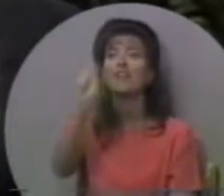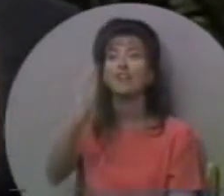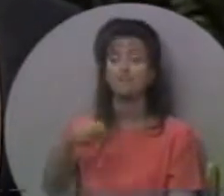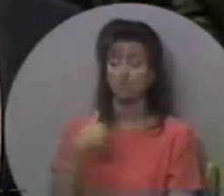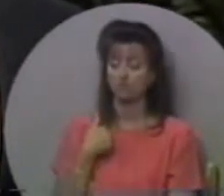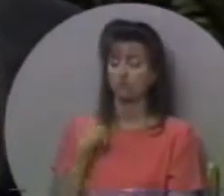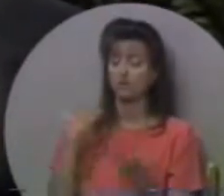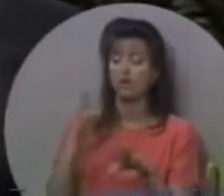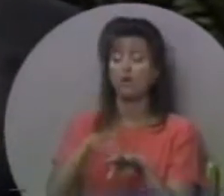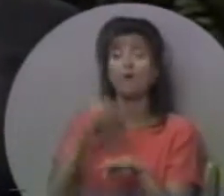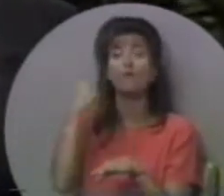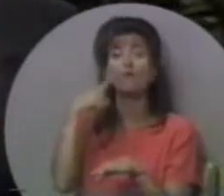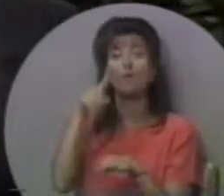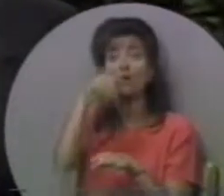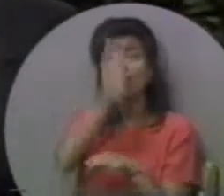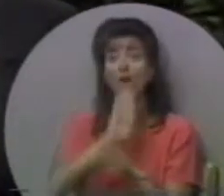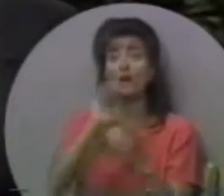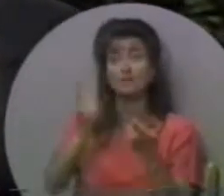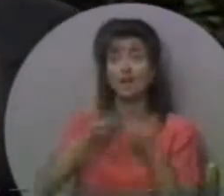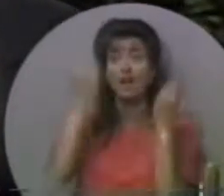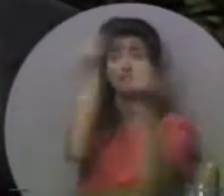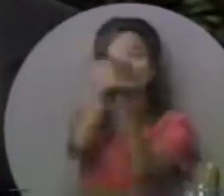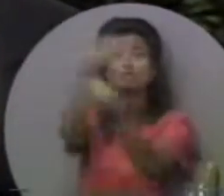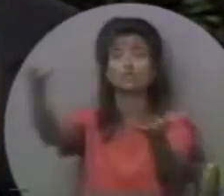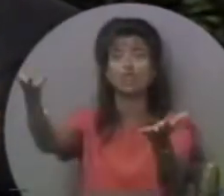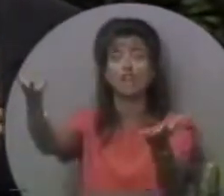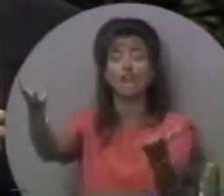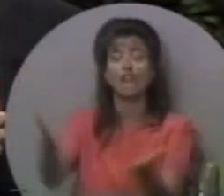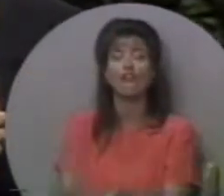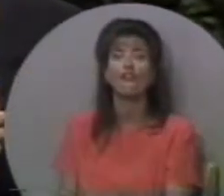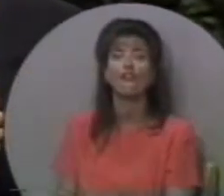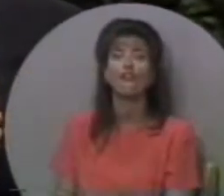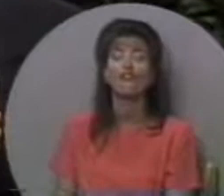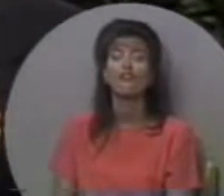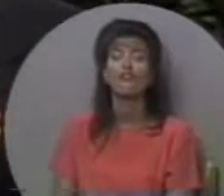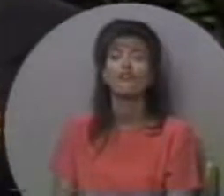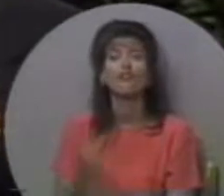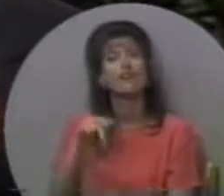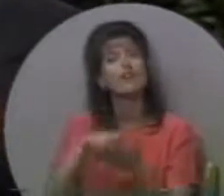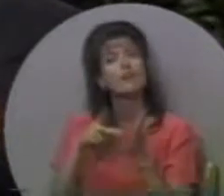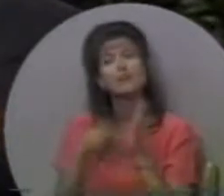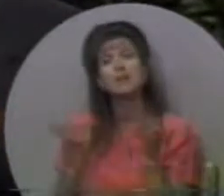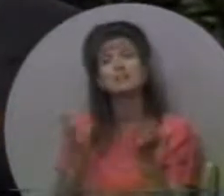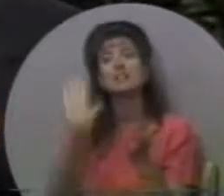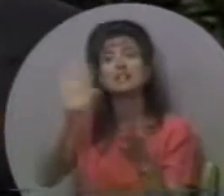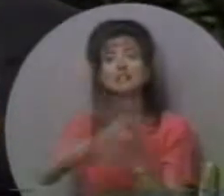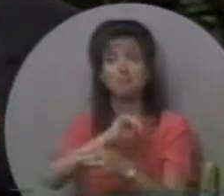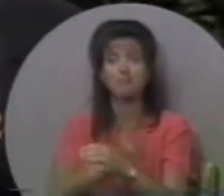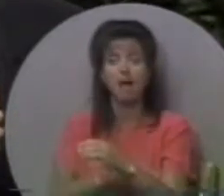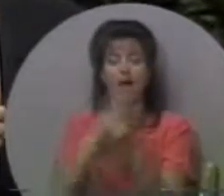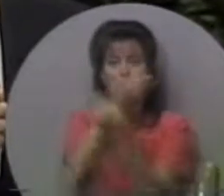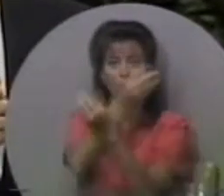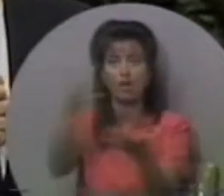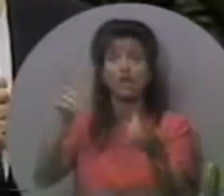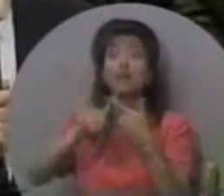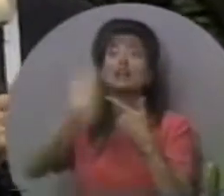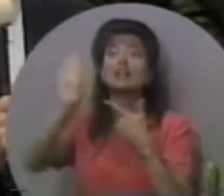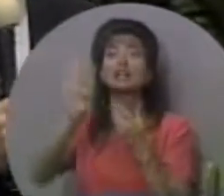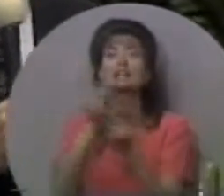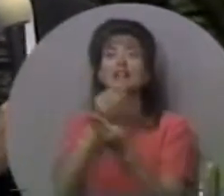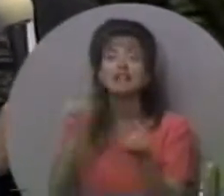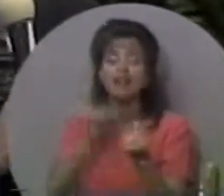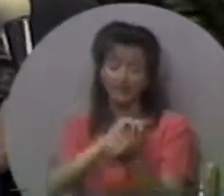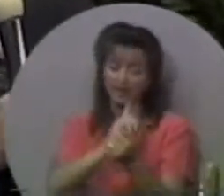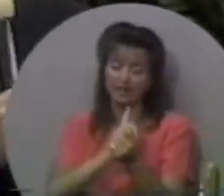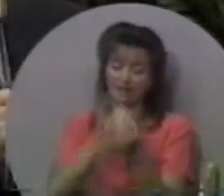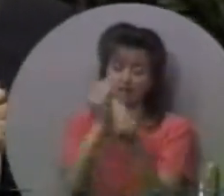Через це я покликаний, щоб ділитися Божим життям. Це означає ділитися Його владою